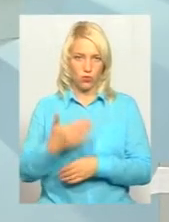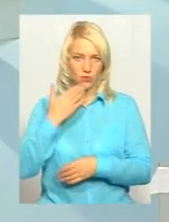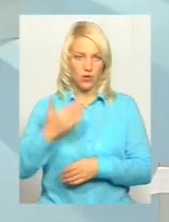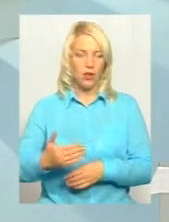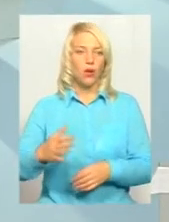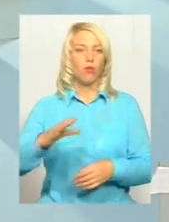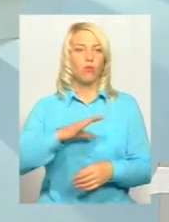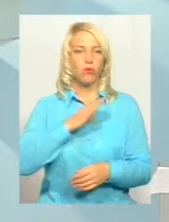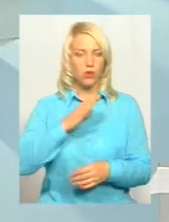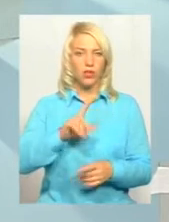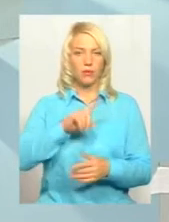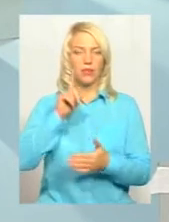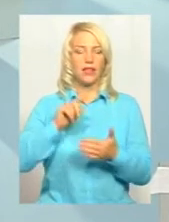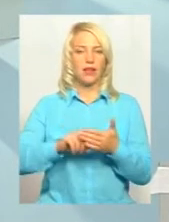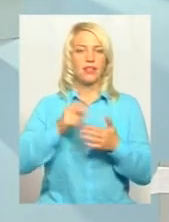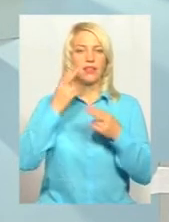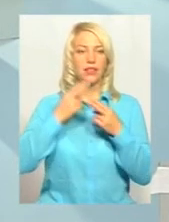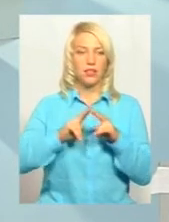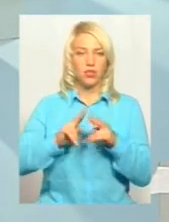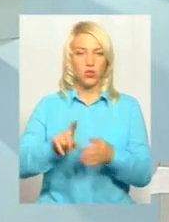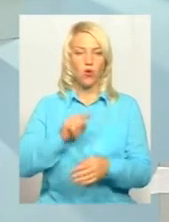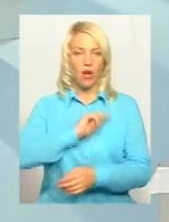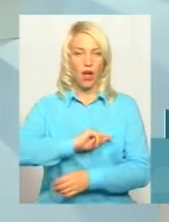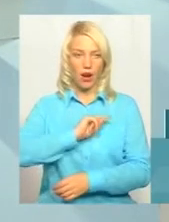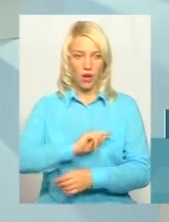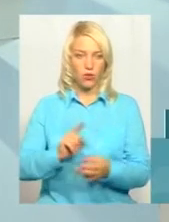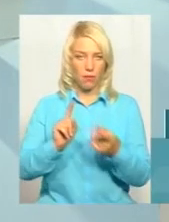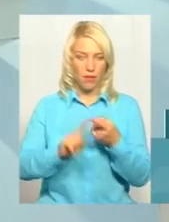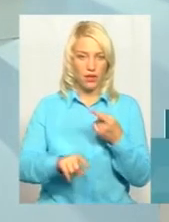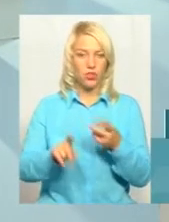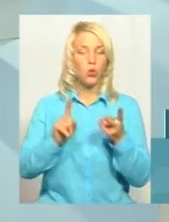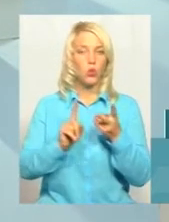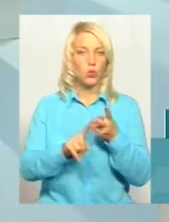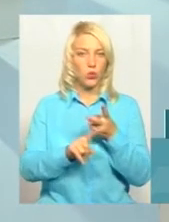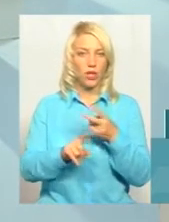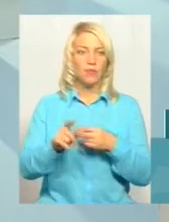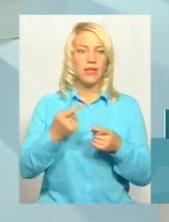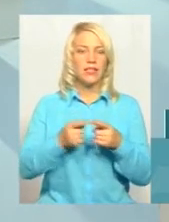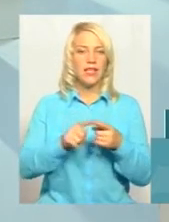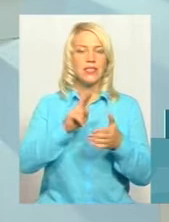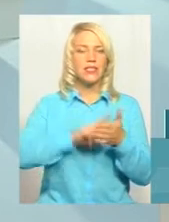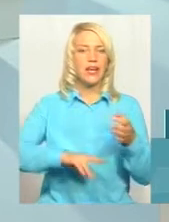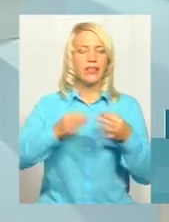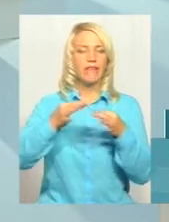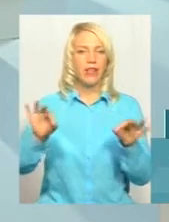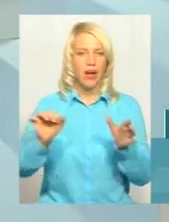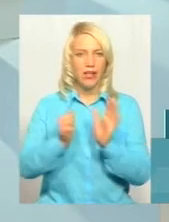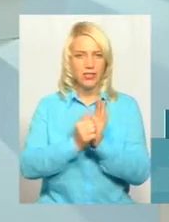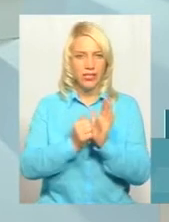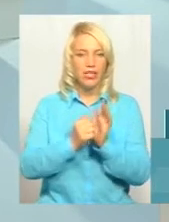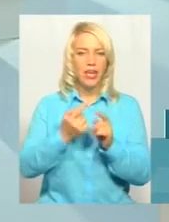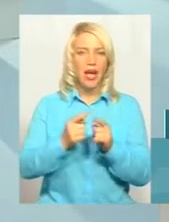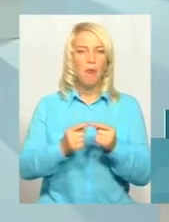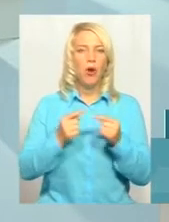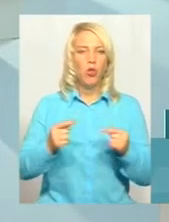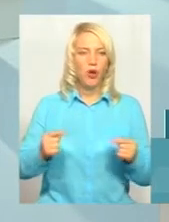певні питання технічного характеру, перше. Друге, це сертифікація цієї продукції.